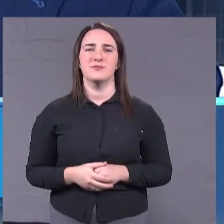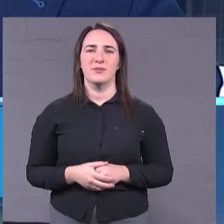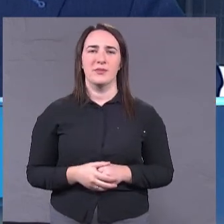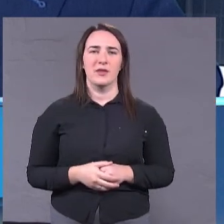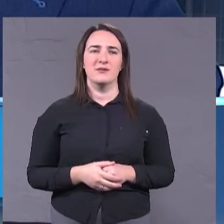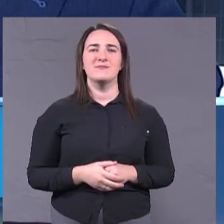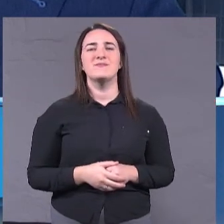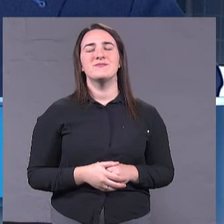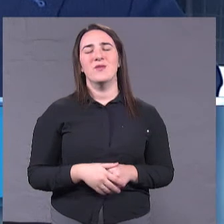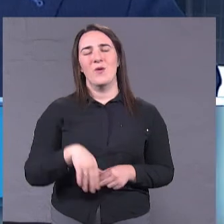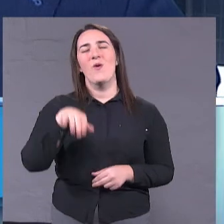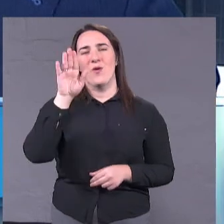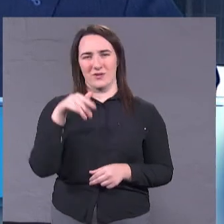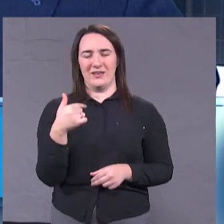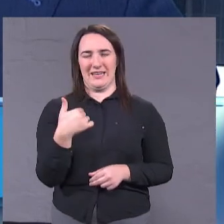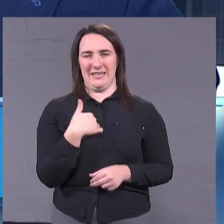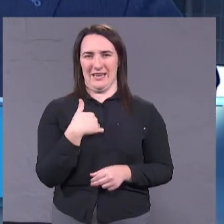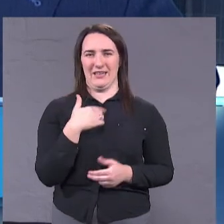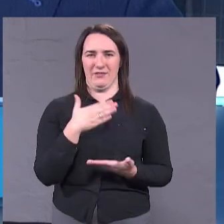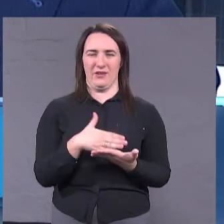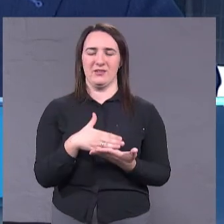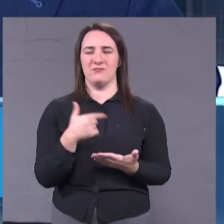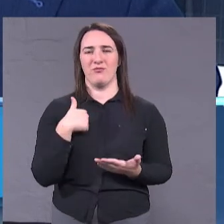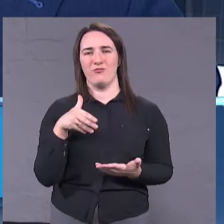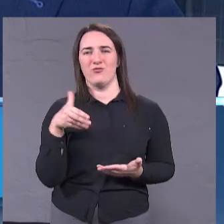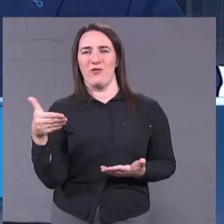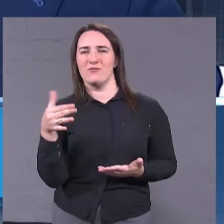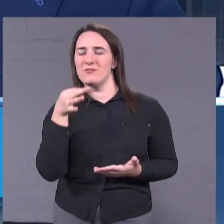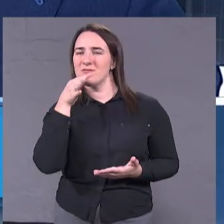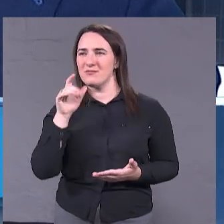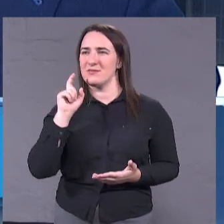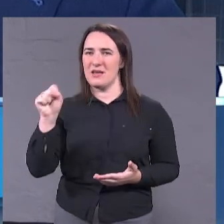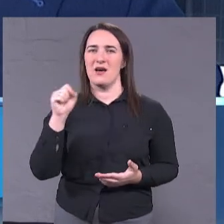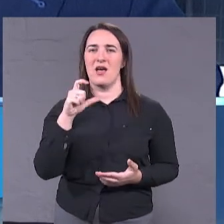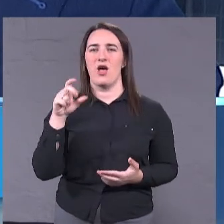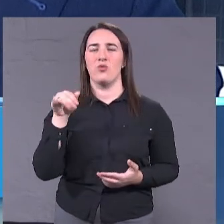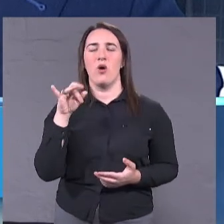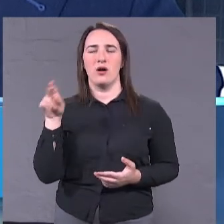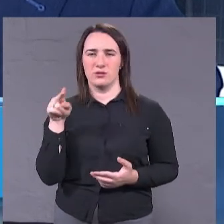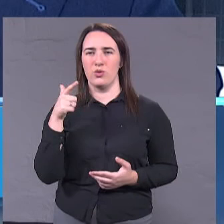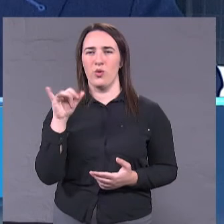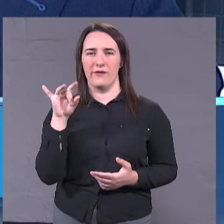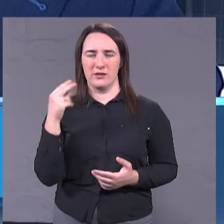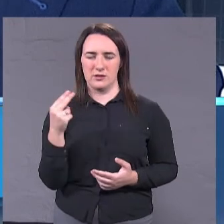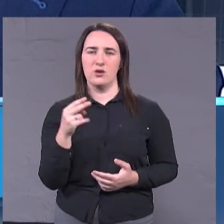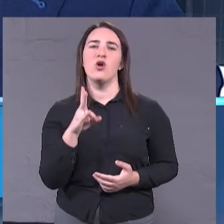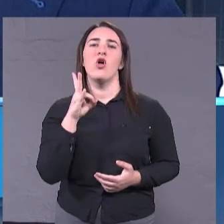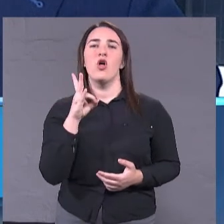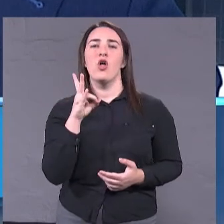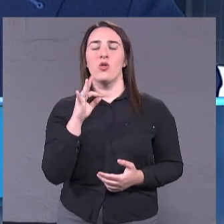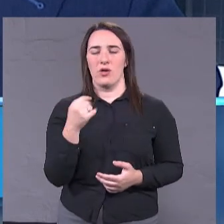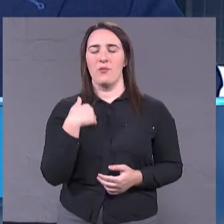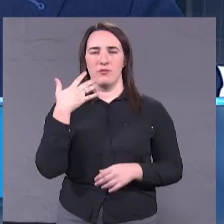хоча я являюсь на сьогоднішній день сторонником Едуарда Гурвица, я понимаю, що за ці 10 років